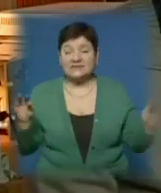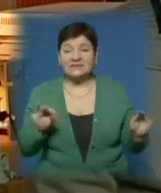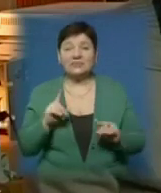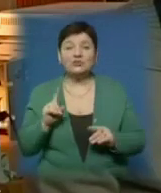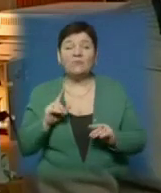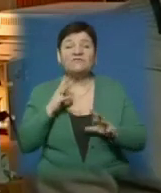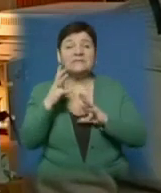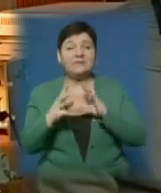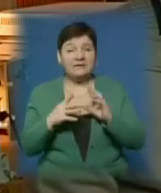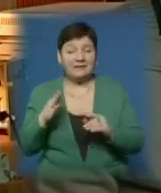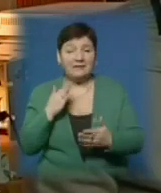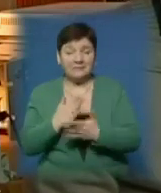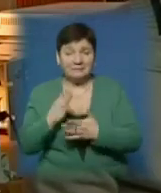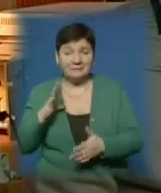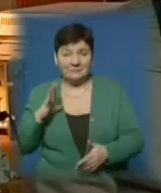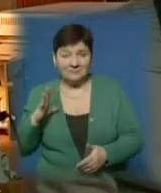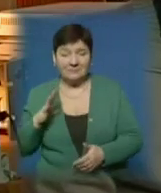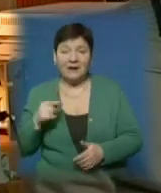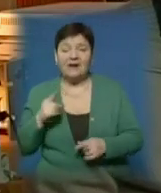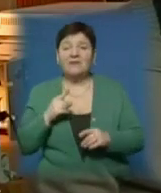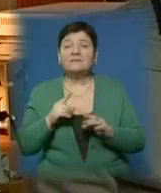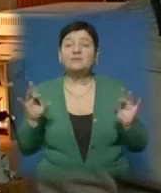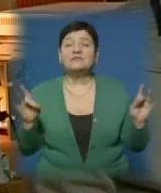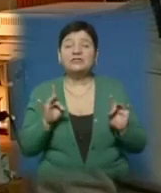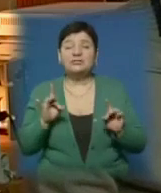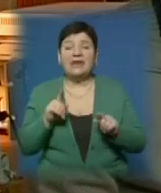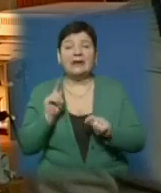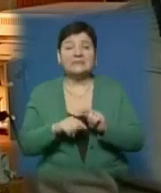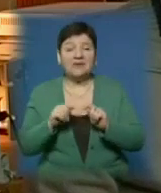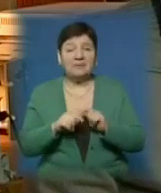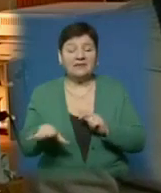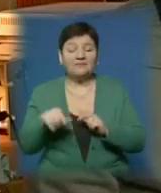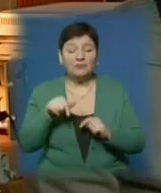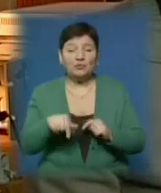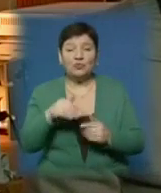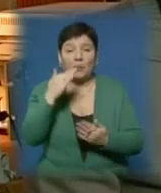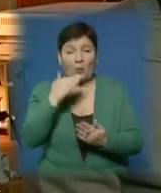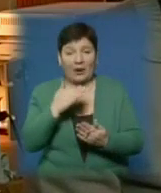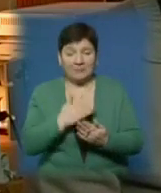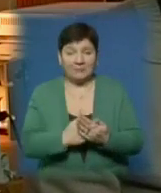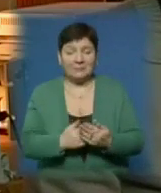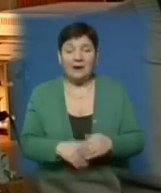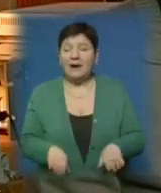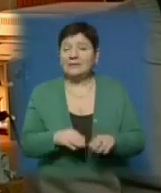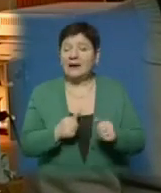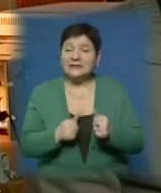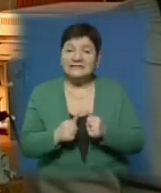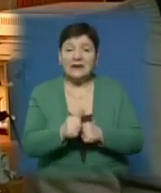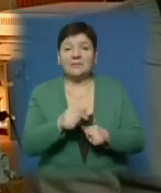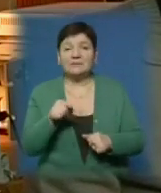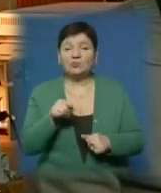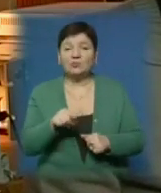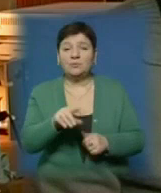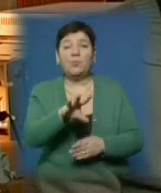світі відбувається найновішого, найнезвичнішого музичні експерименти, це все відображається в цій програмі. Так само наш проєкт,